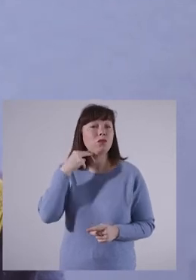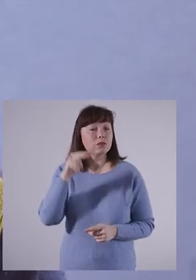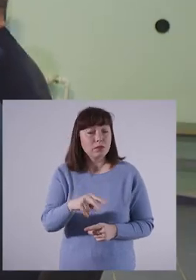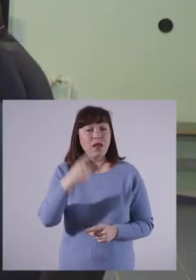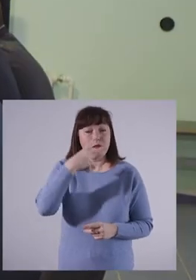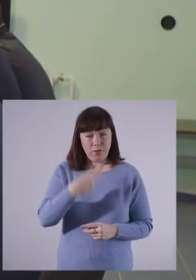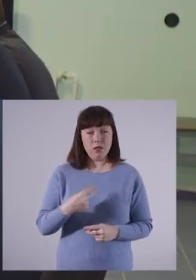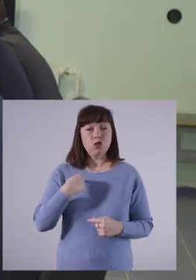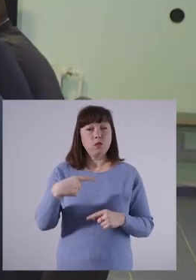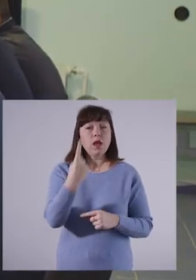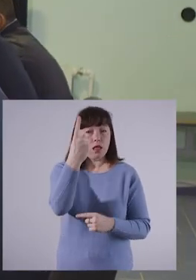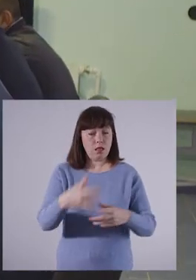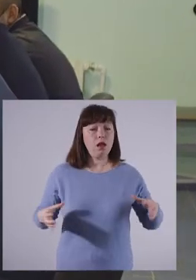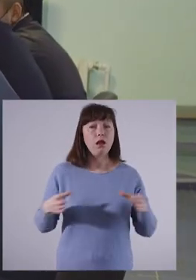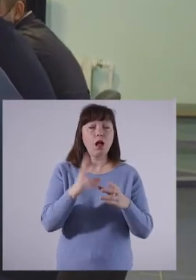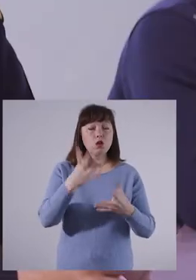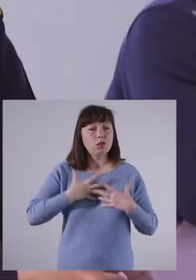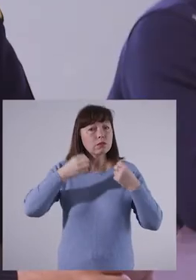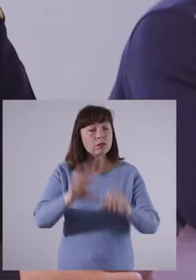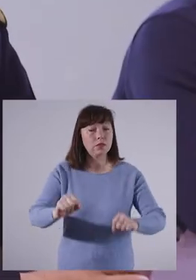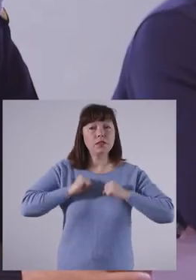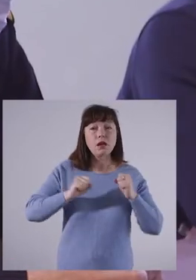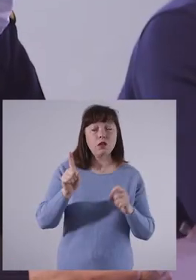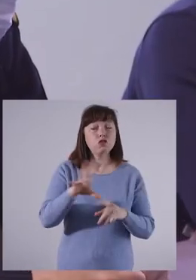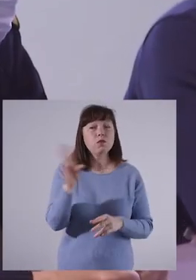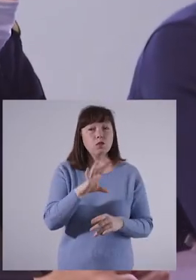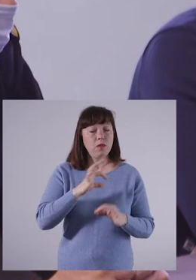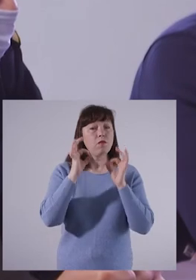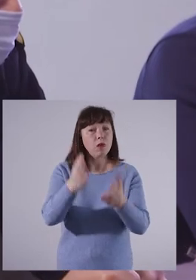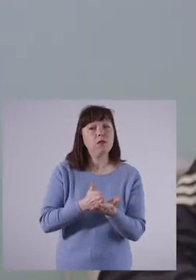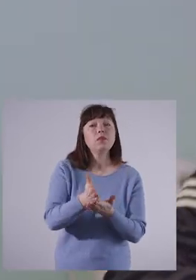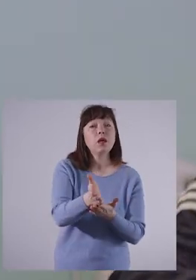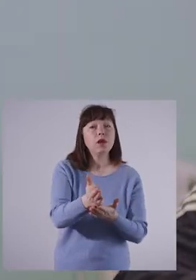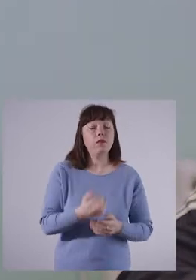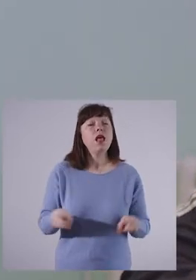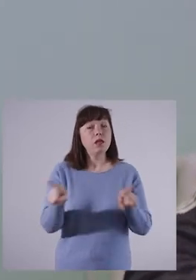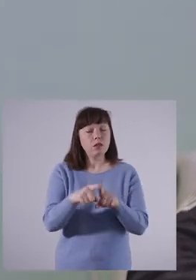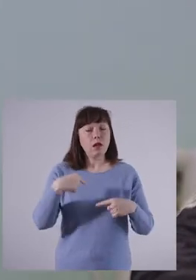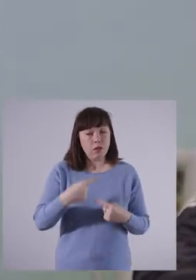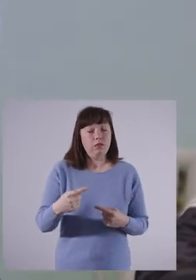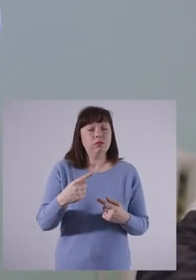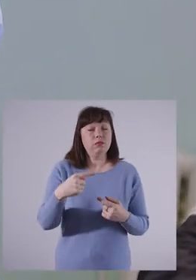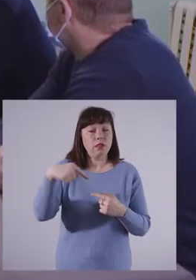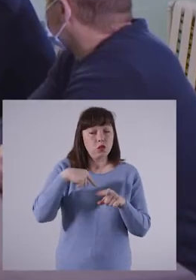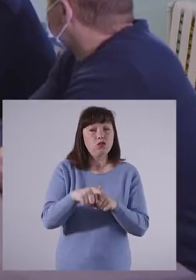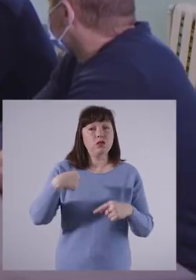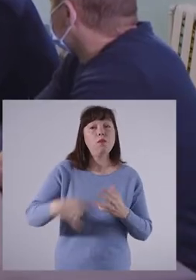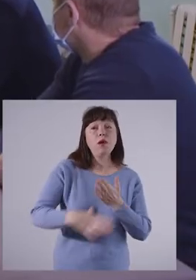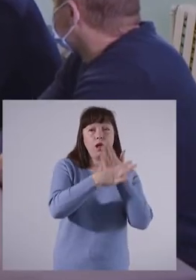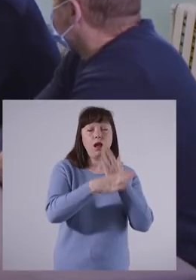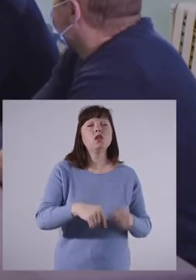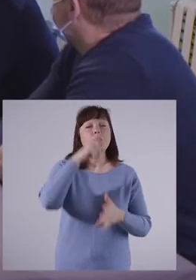fapt ca deținuții să ne vadă pe noi ca o echipă unită, care depune eforturi ca totul să meargă în direcția potrivită. Astfel